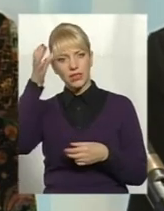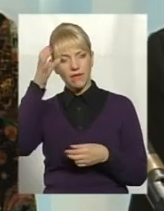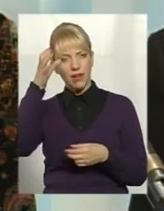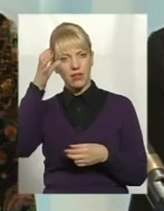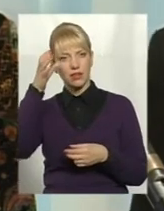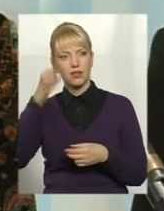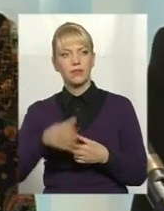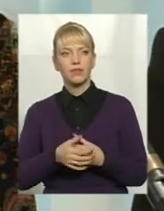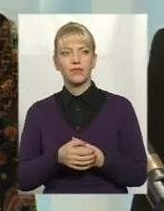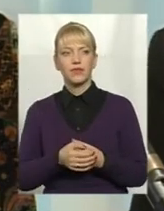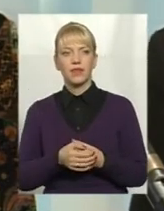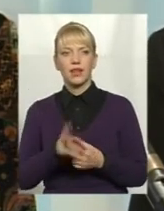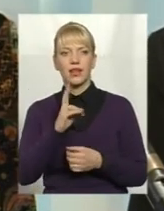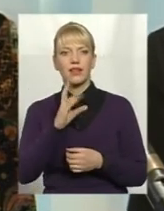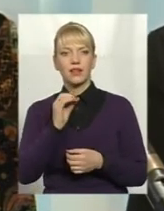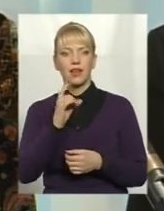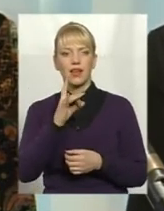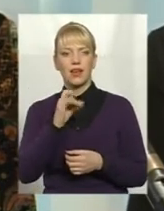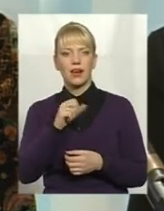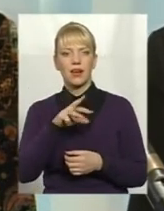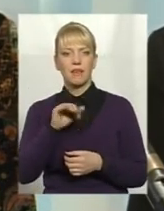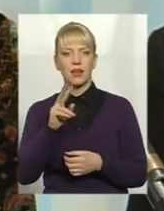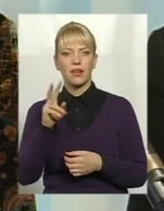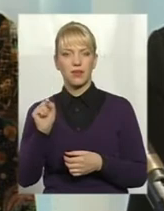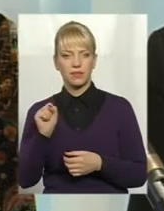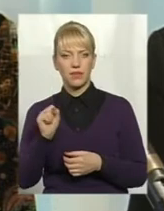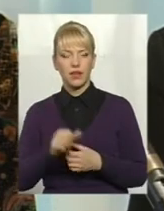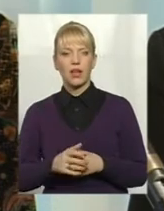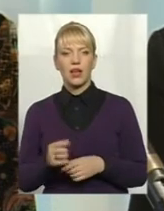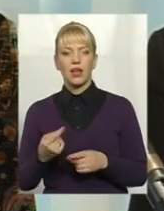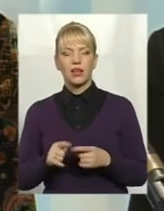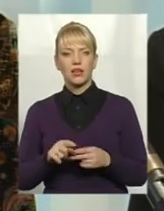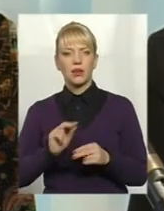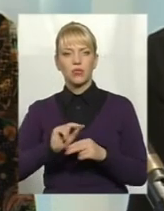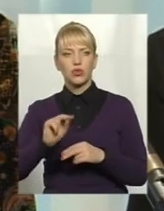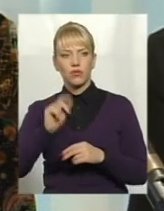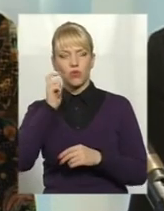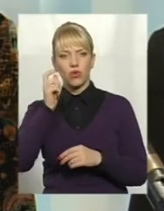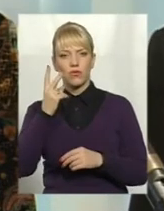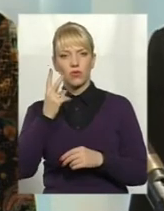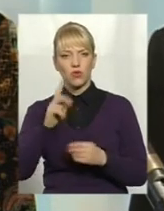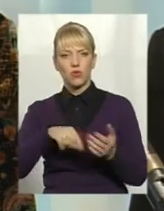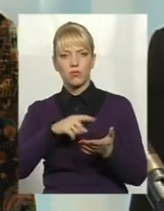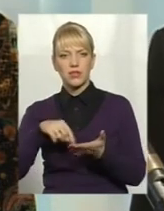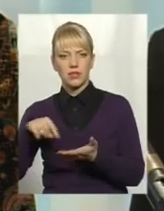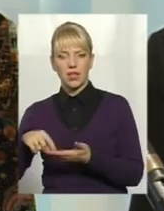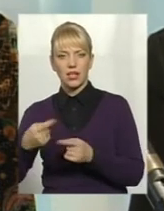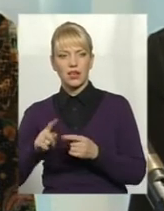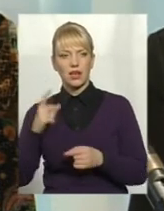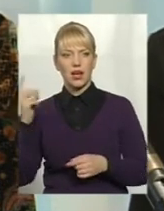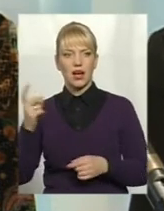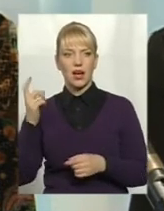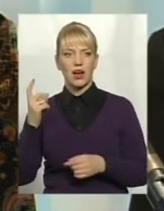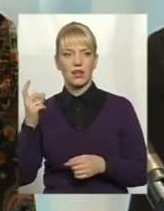керамика. Керамиків обучаються в Україні в двох містах, це Харків